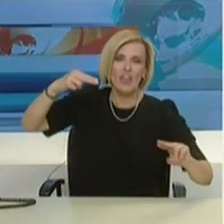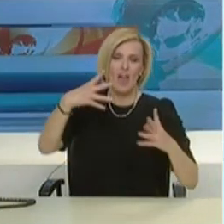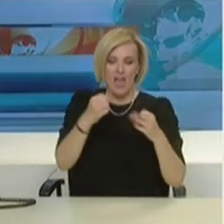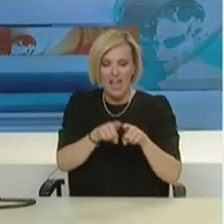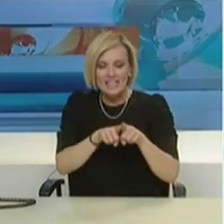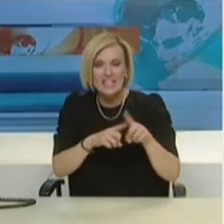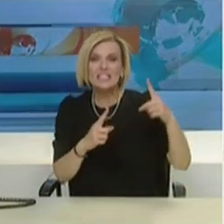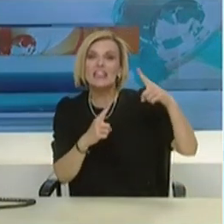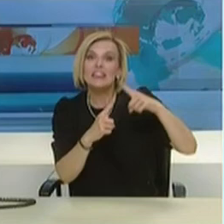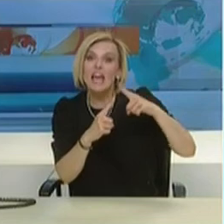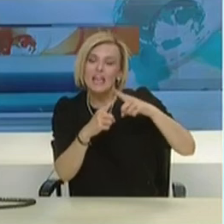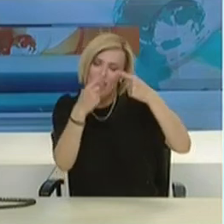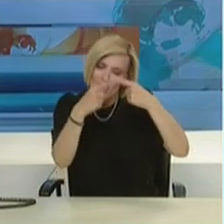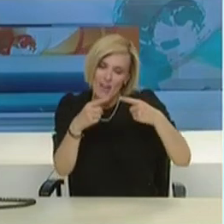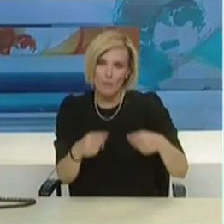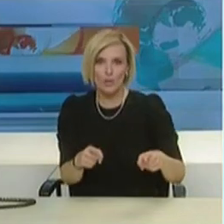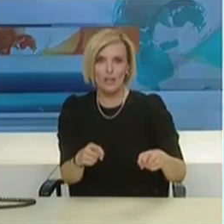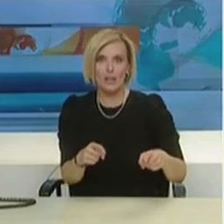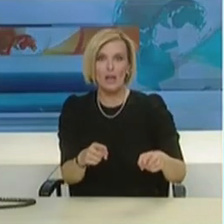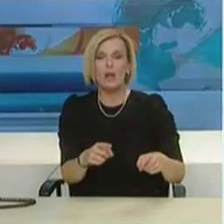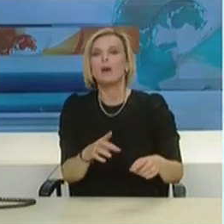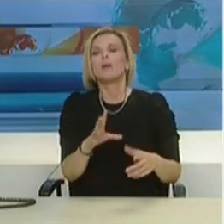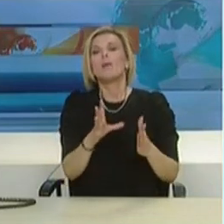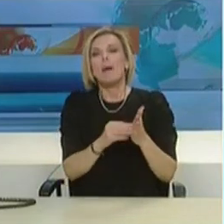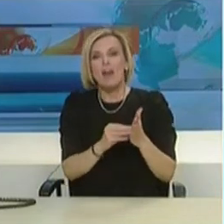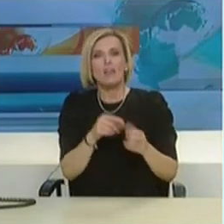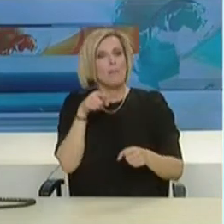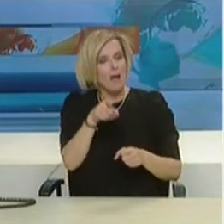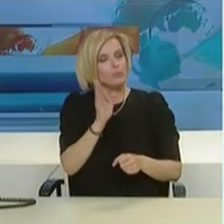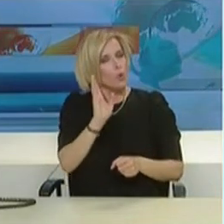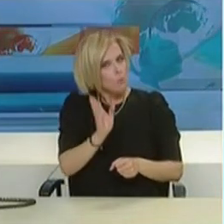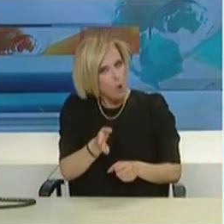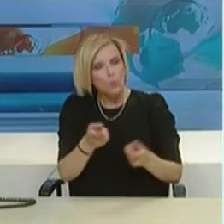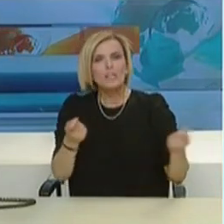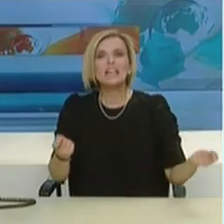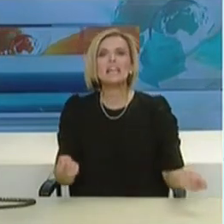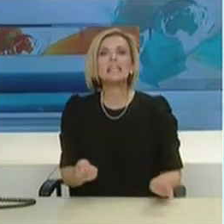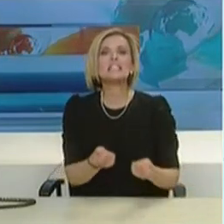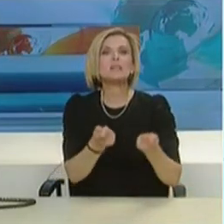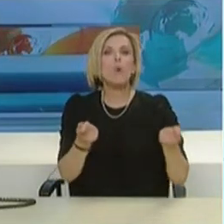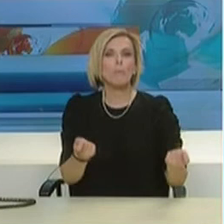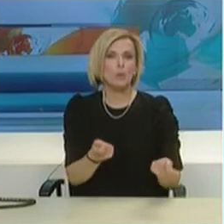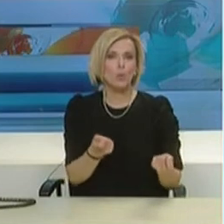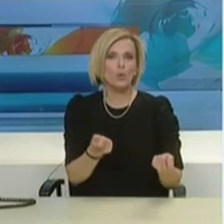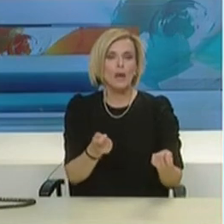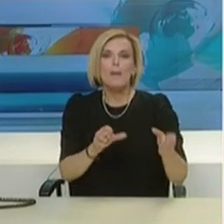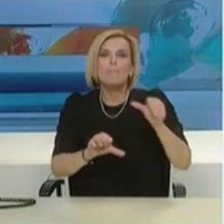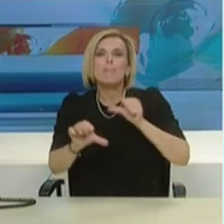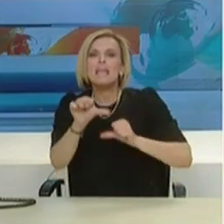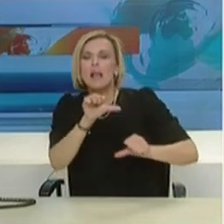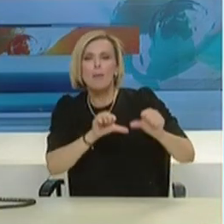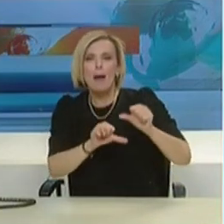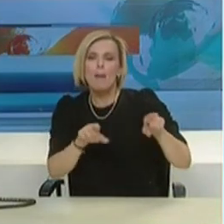χρησιμοποιούν ακόμα και ζώα παραγωγής γάλακτος. Θέλω να πω ότι αυτό οπωσδήποτε είναι ένα